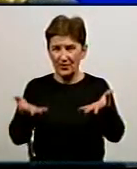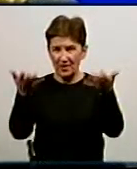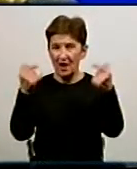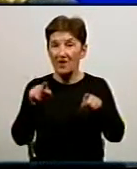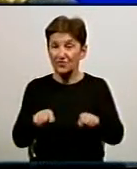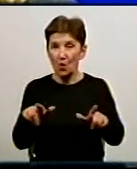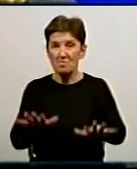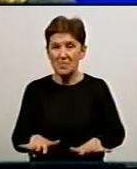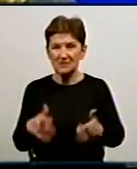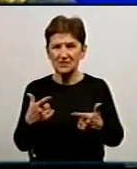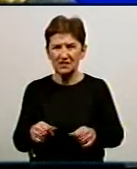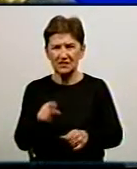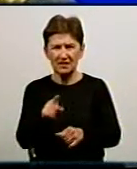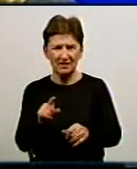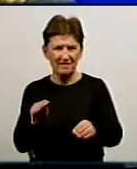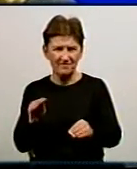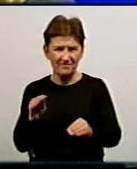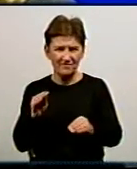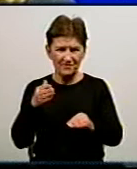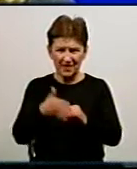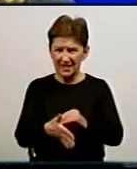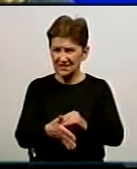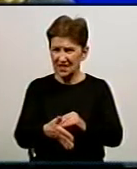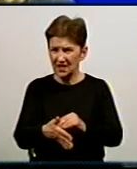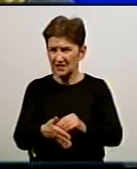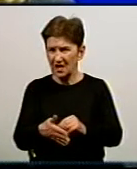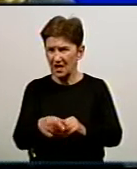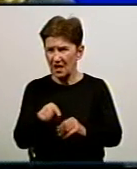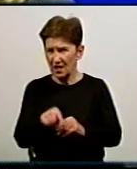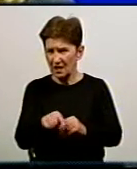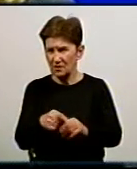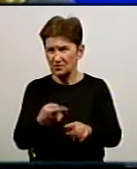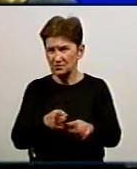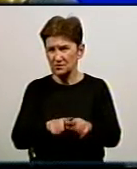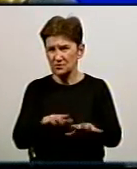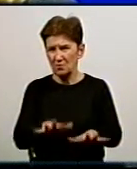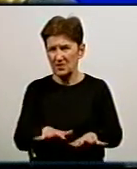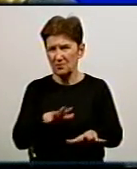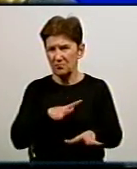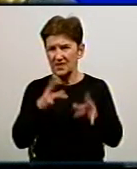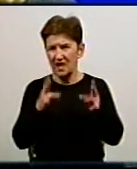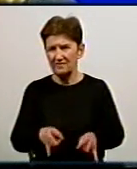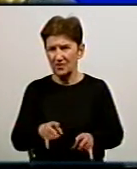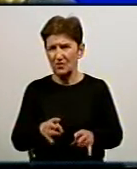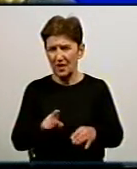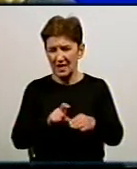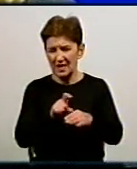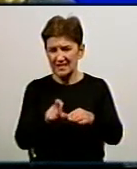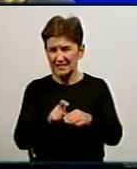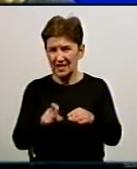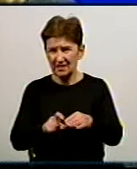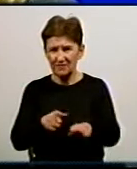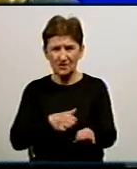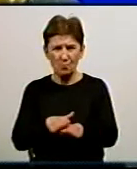де врізаний сам вантуз в стальну дільницю трубопровода, стала аварія, тобто, зварюваний шов повністю